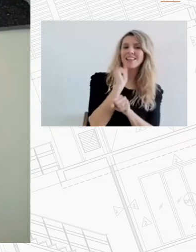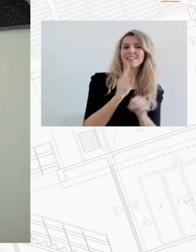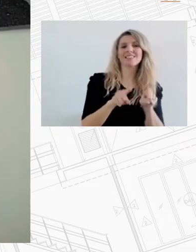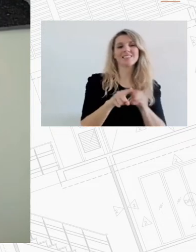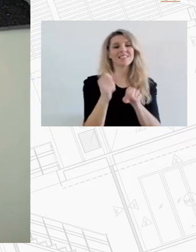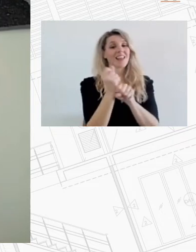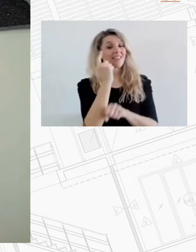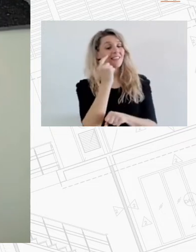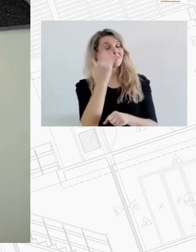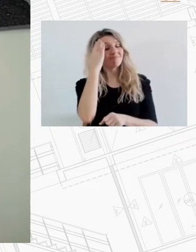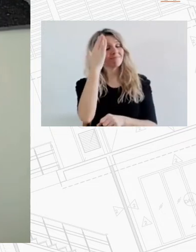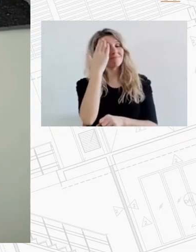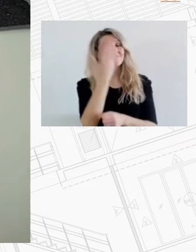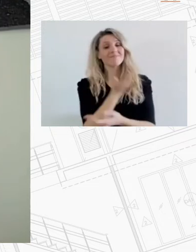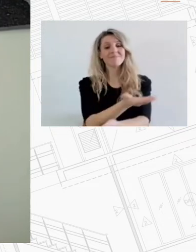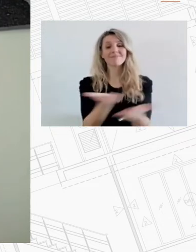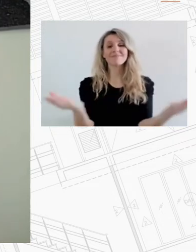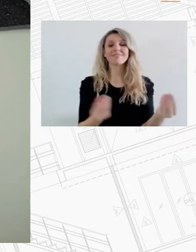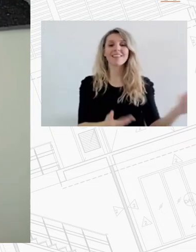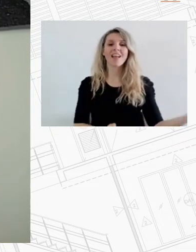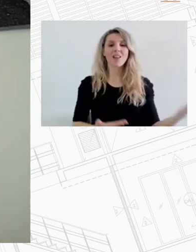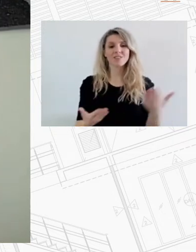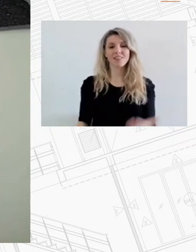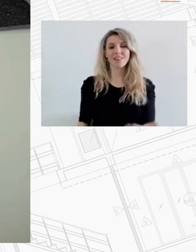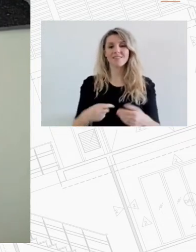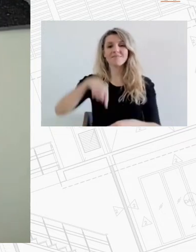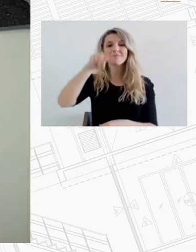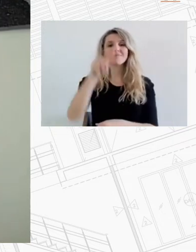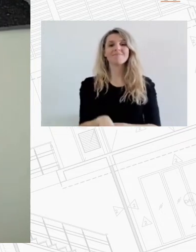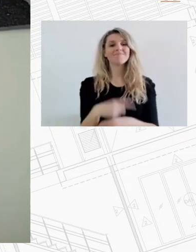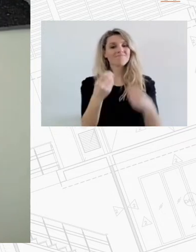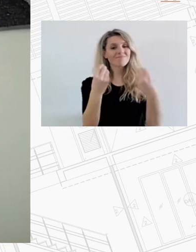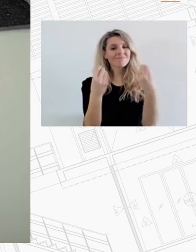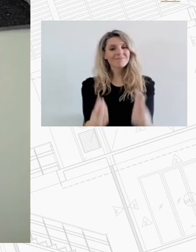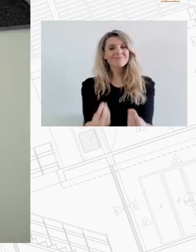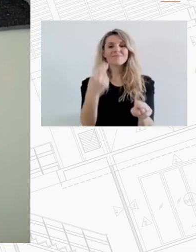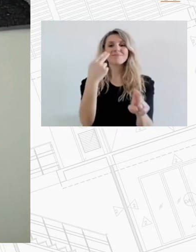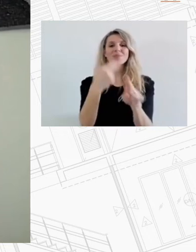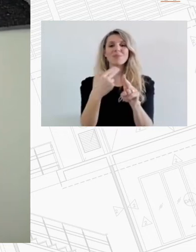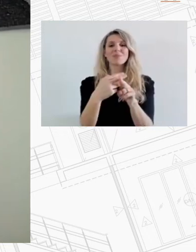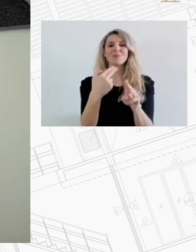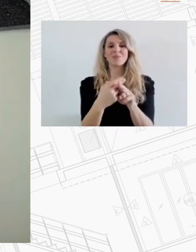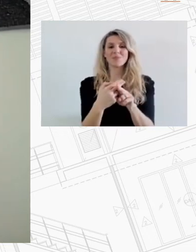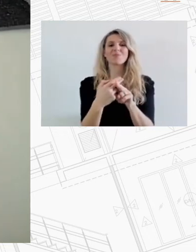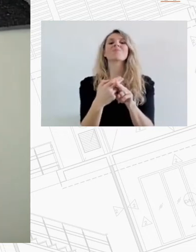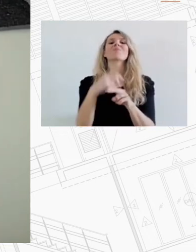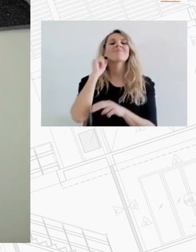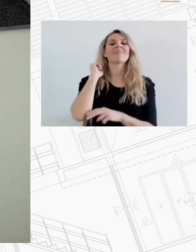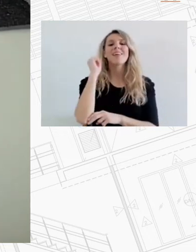σας καλώς ήρθατε σε αυτή την όμορφη και ουσιαστική και χρήσιμη διαδικασία Είναι